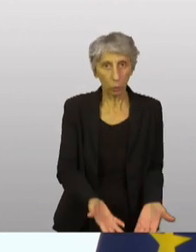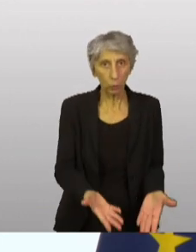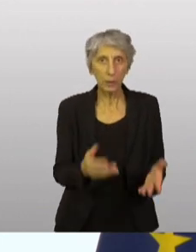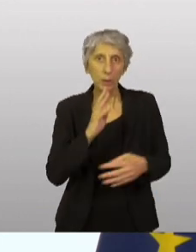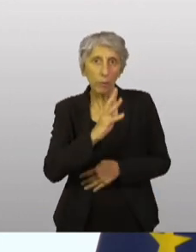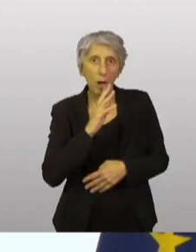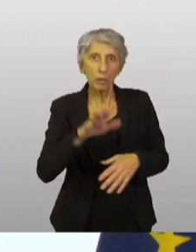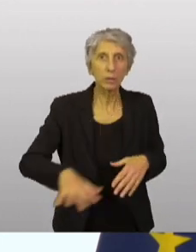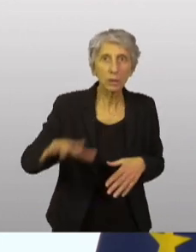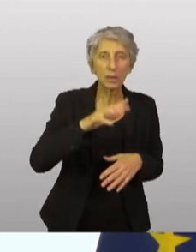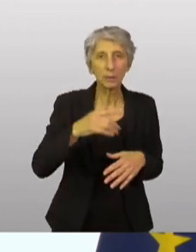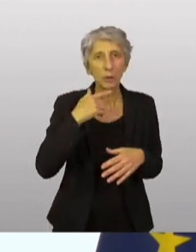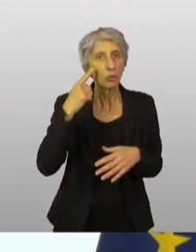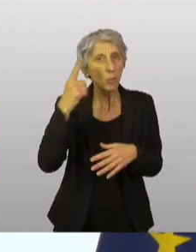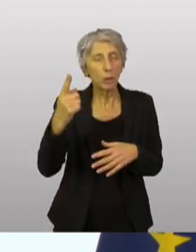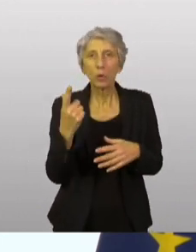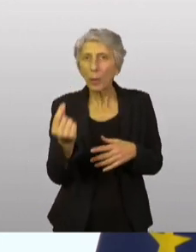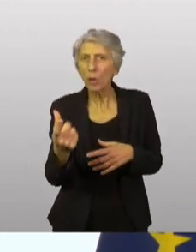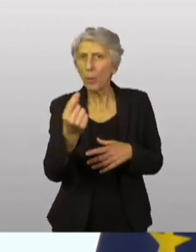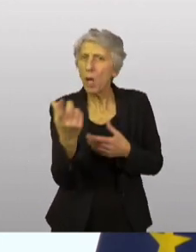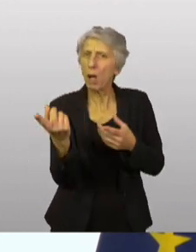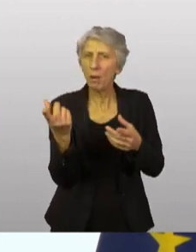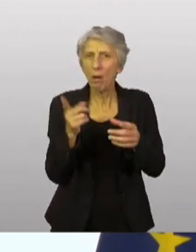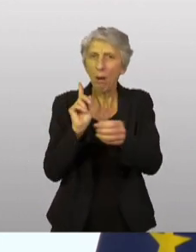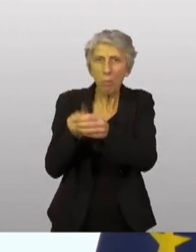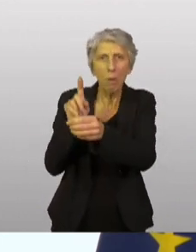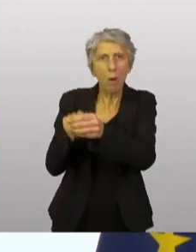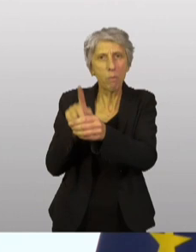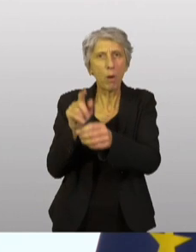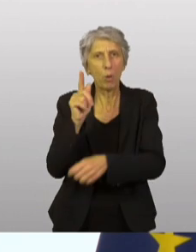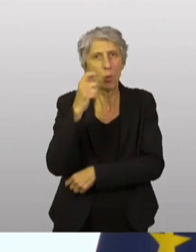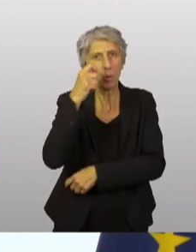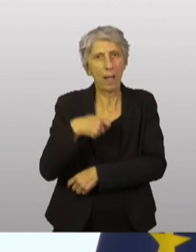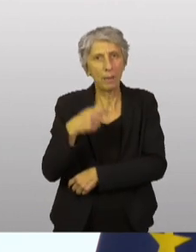nous allons avoir encore plus de partenaires aux côtés de l'Ukraine. Et moi,